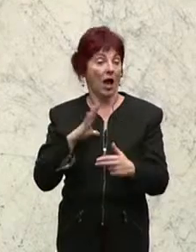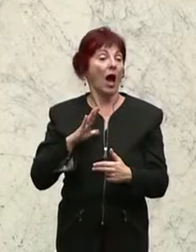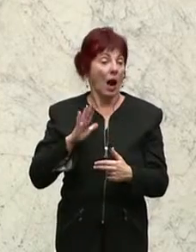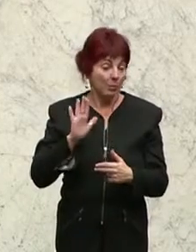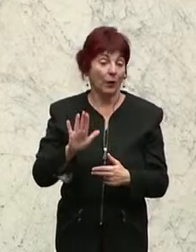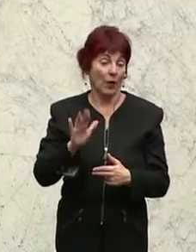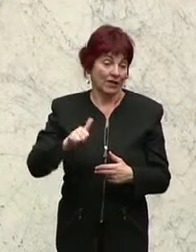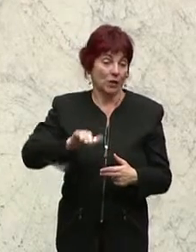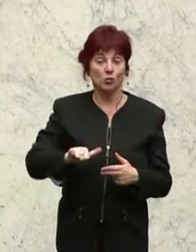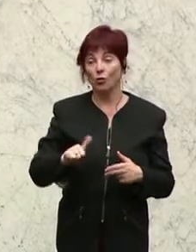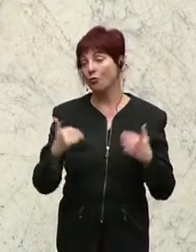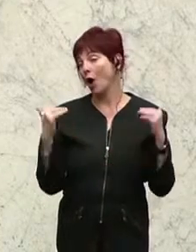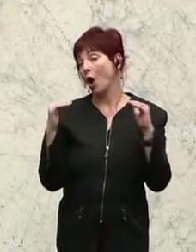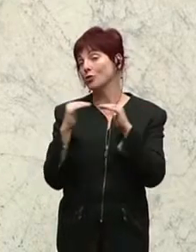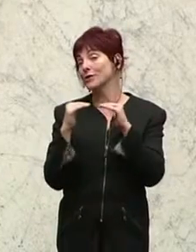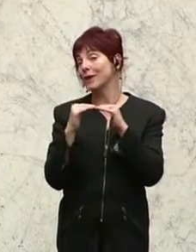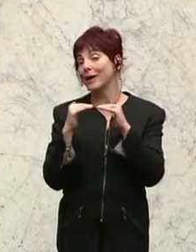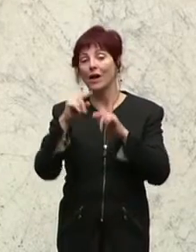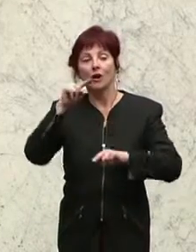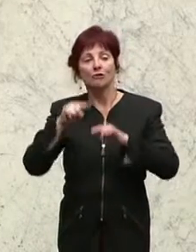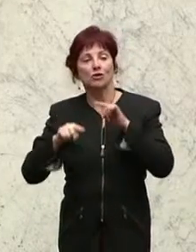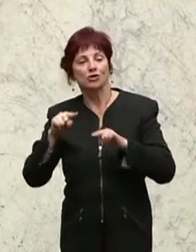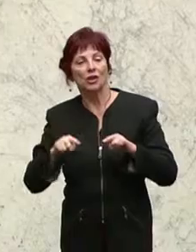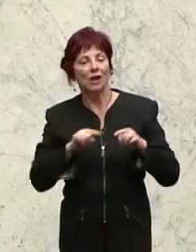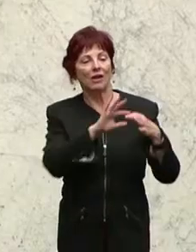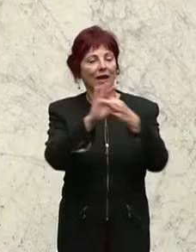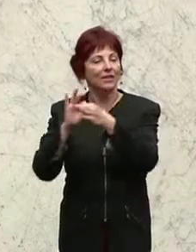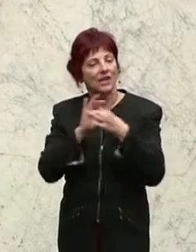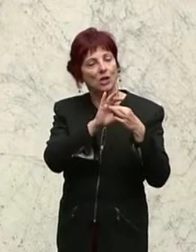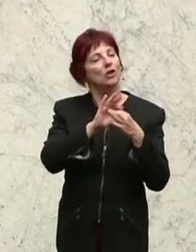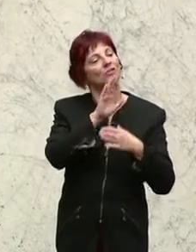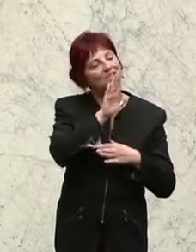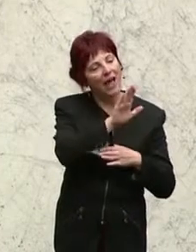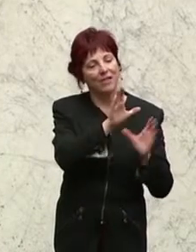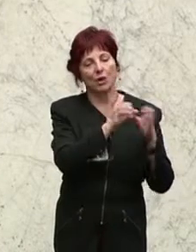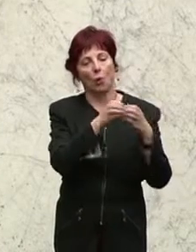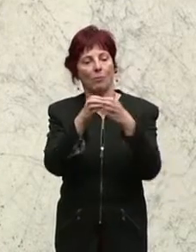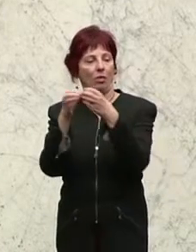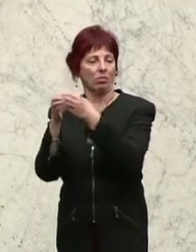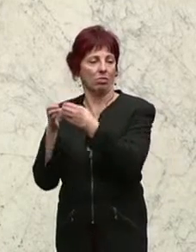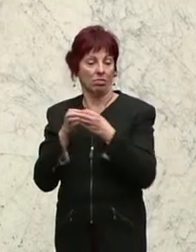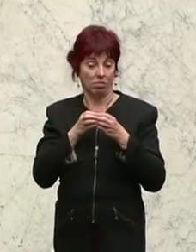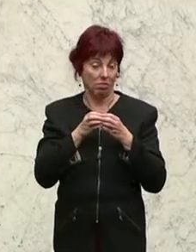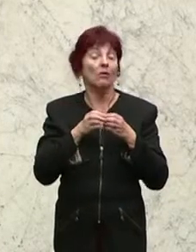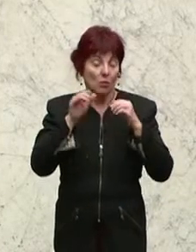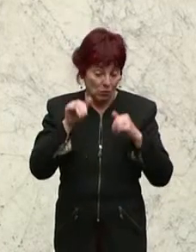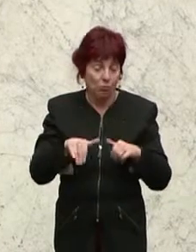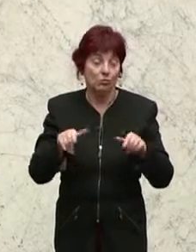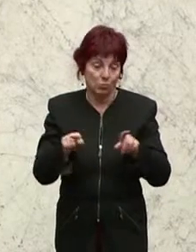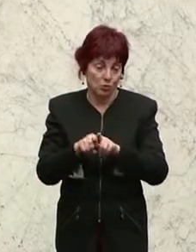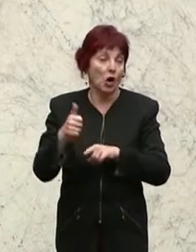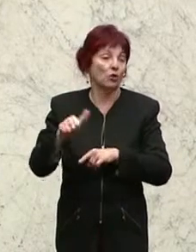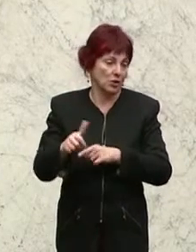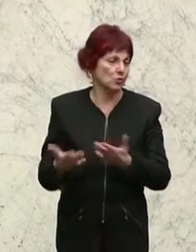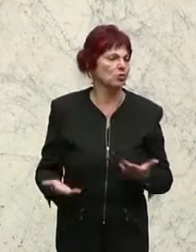Abstimmung und zum Ausgleich der verschiedenen gesellschaftlichen Kräfte, die ein Land bestimmen, auch dazu. Das möge man auch heute bedenken,